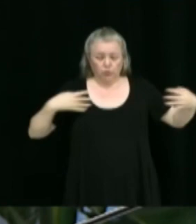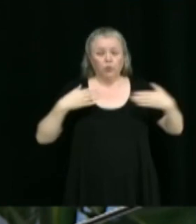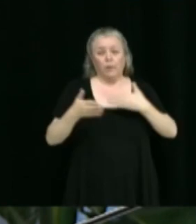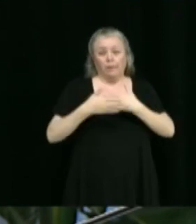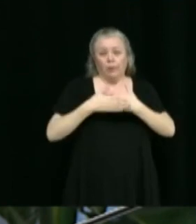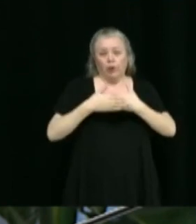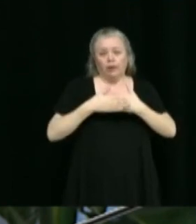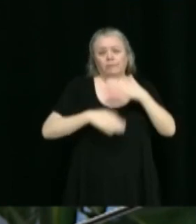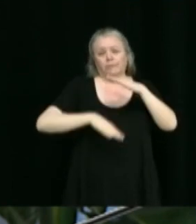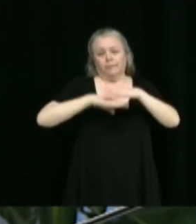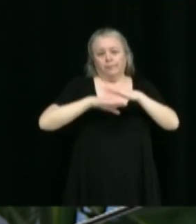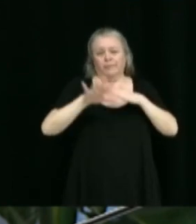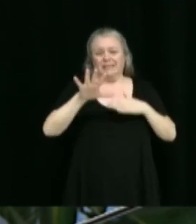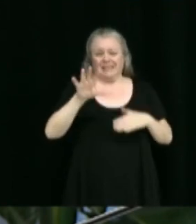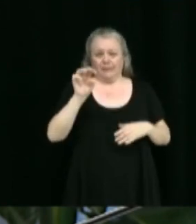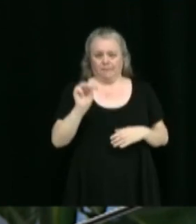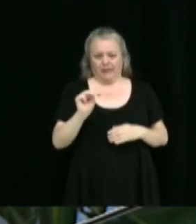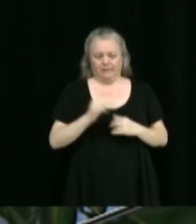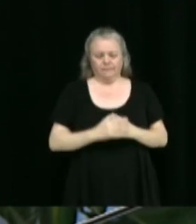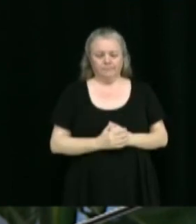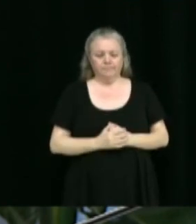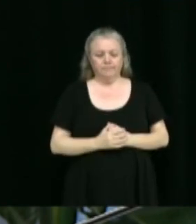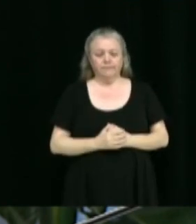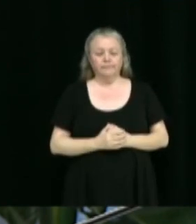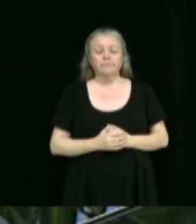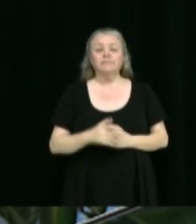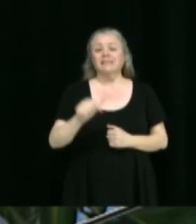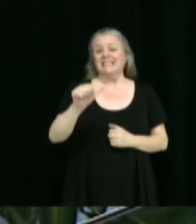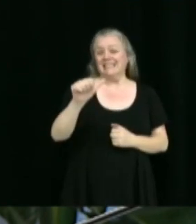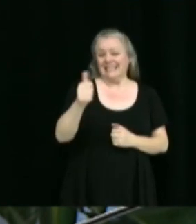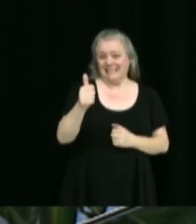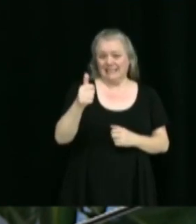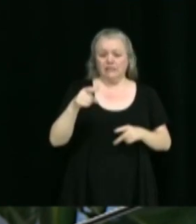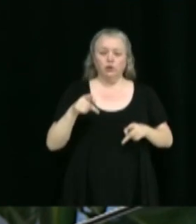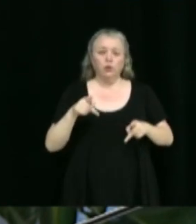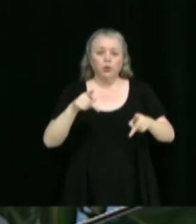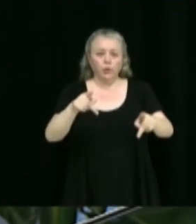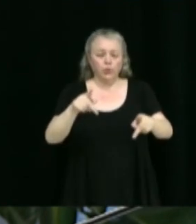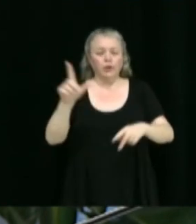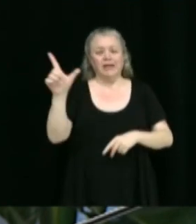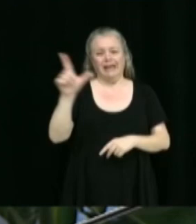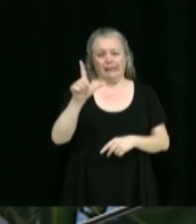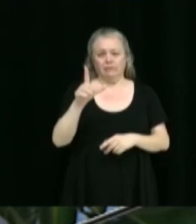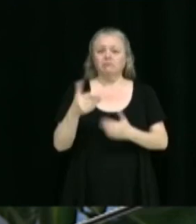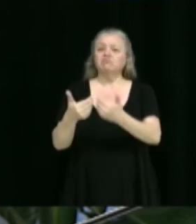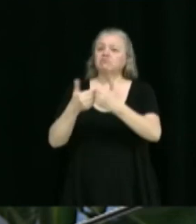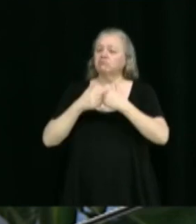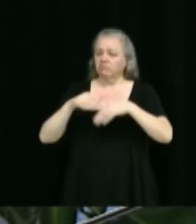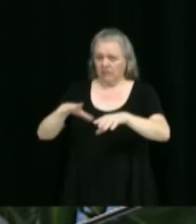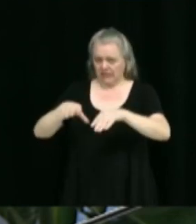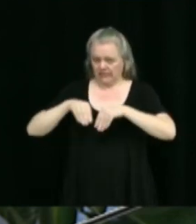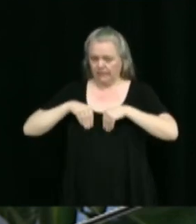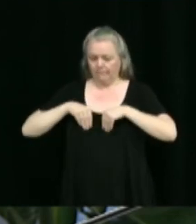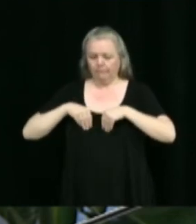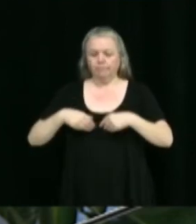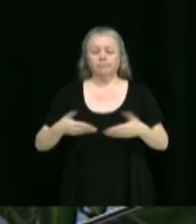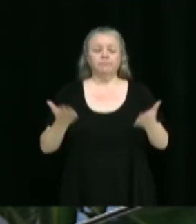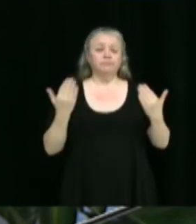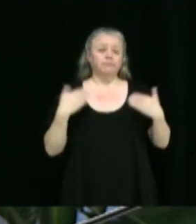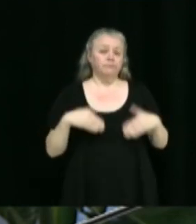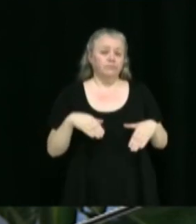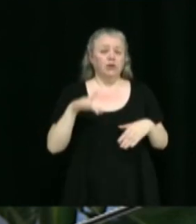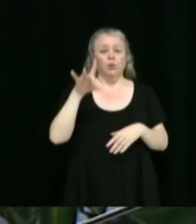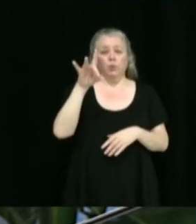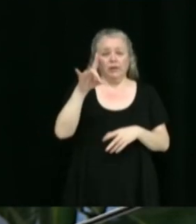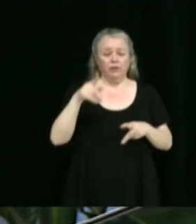Pour le 10 rue Linn, il s'agit d'accepter la demande telle que formulée. Pour le 8 rue de l'Hermitage, il s'agit